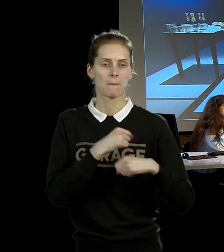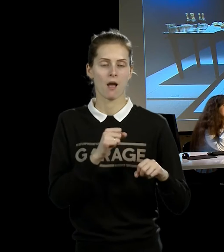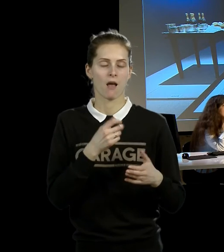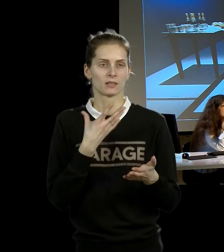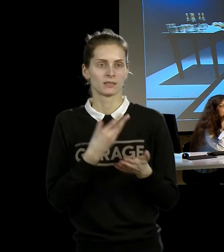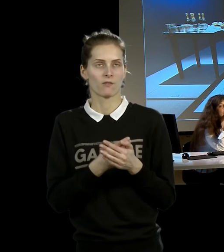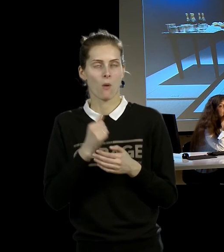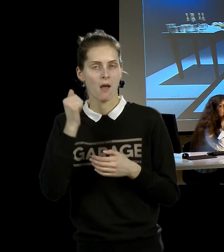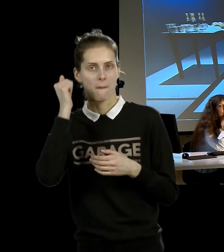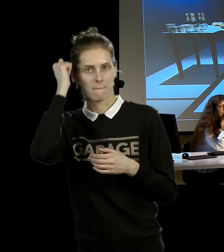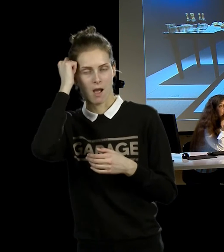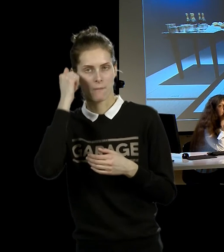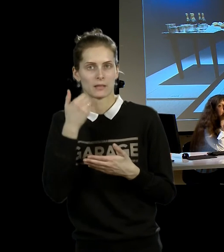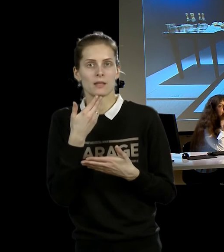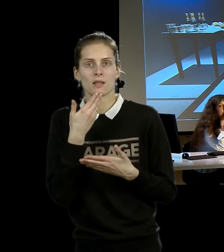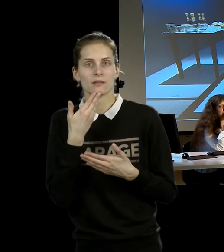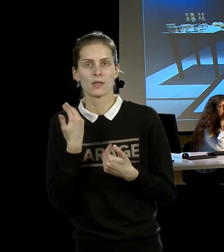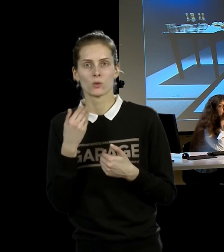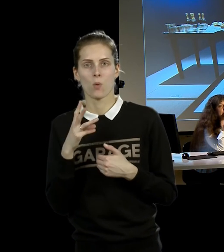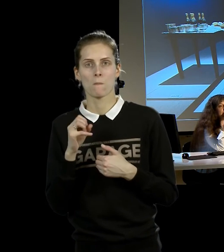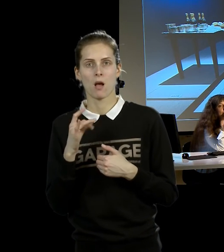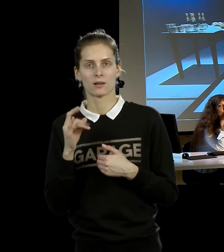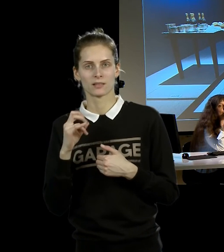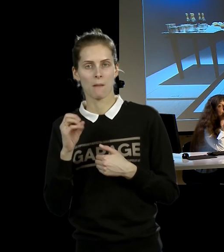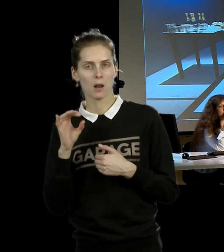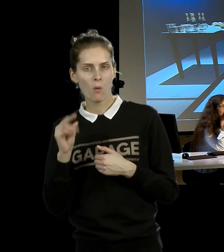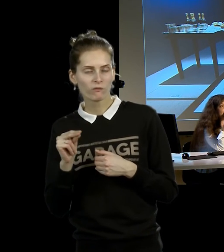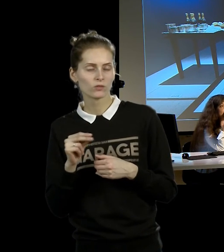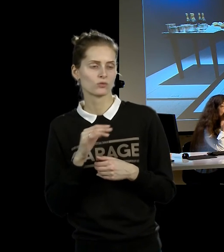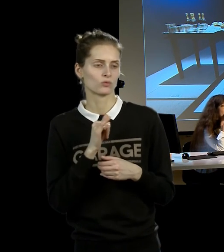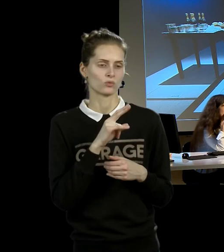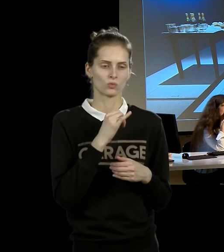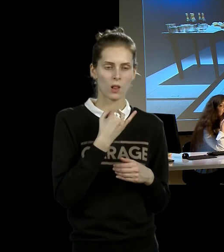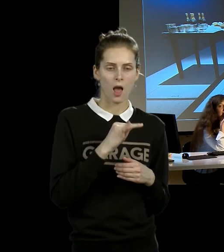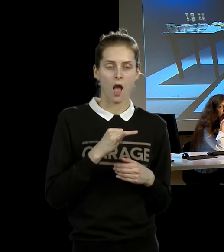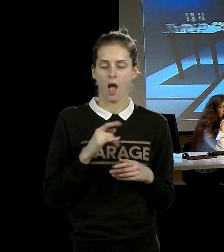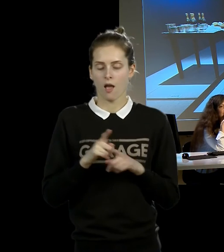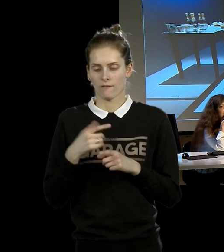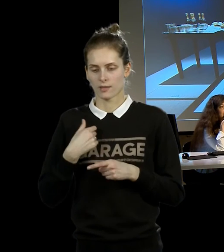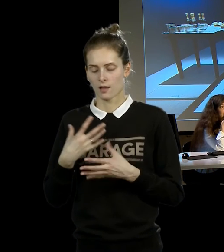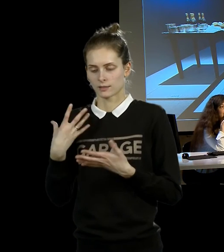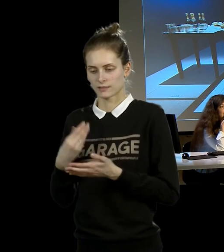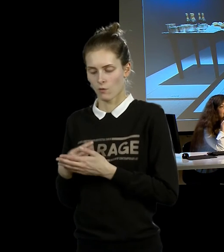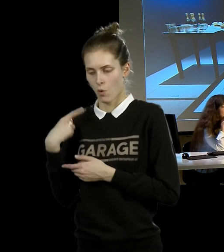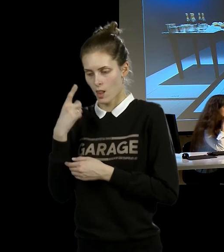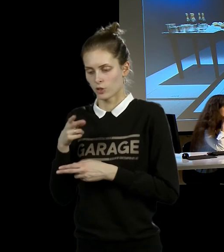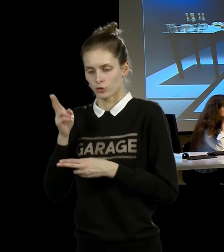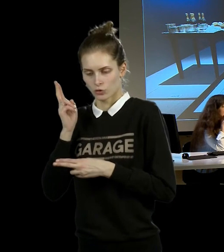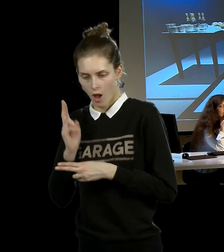и слились в эту единую систему, единый организм, единого художника, единое тело в пространстве,